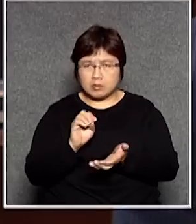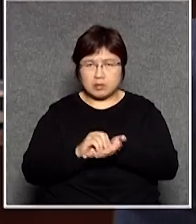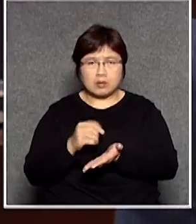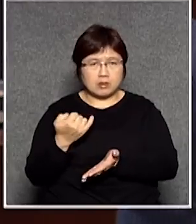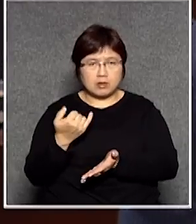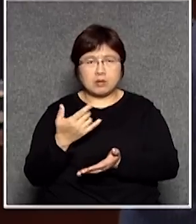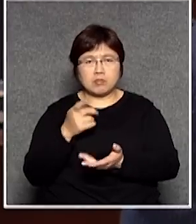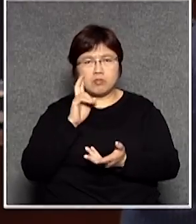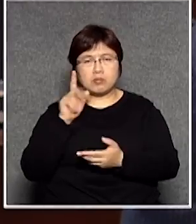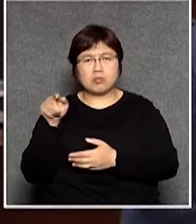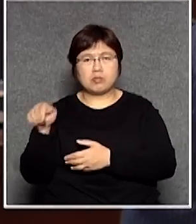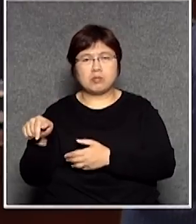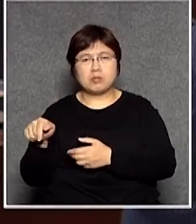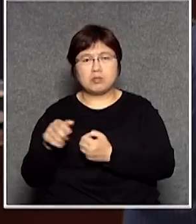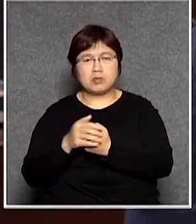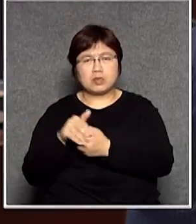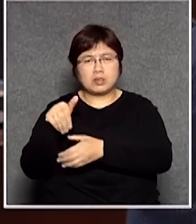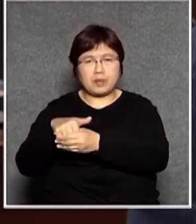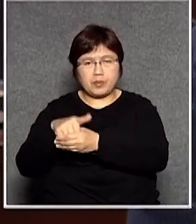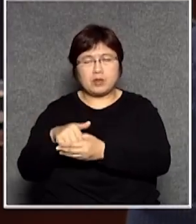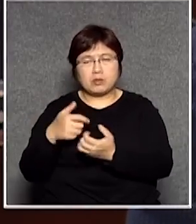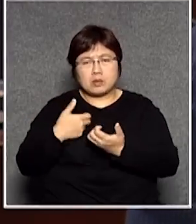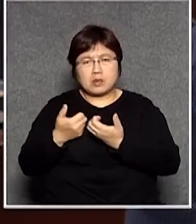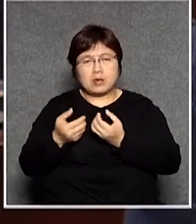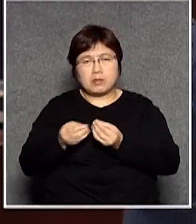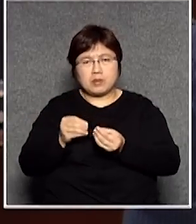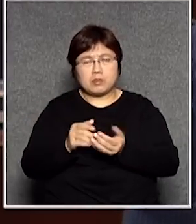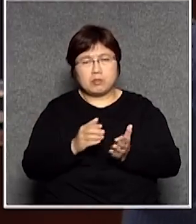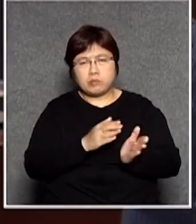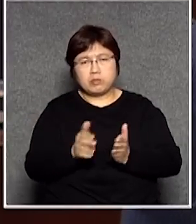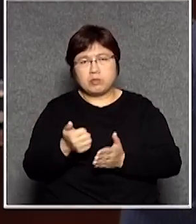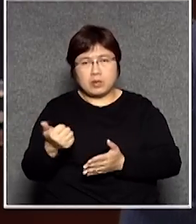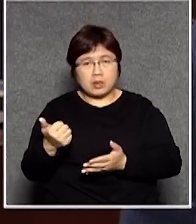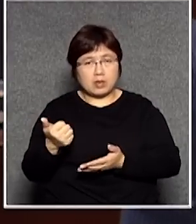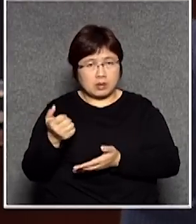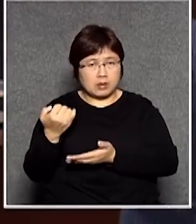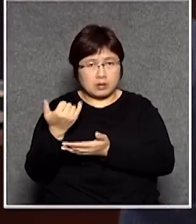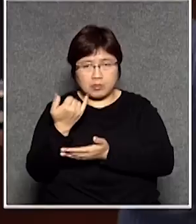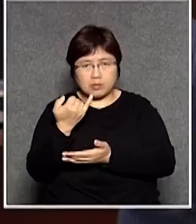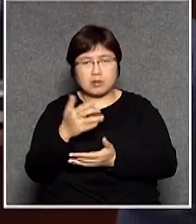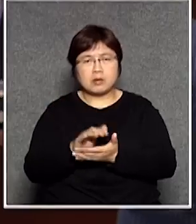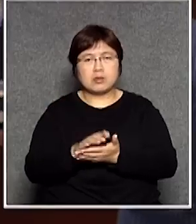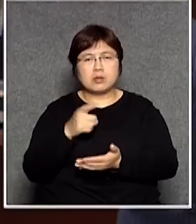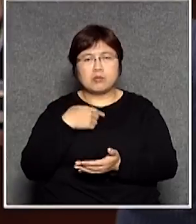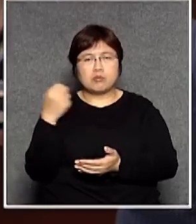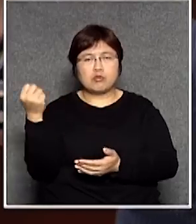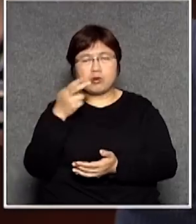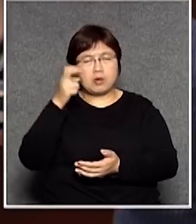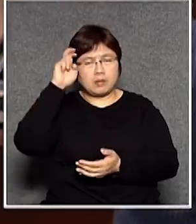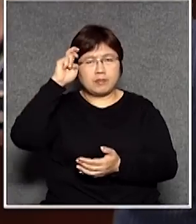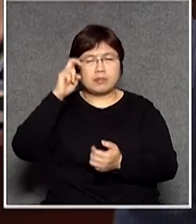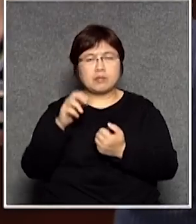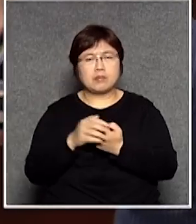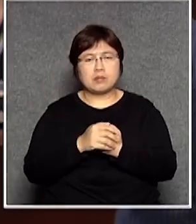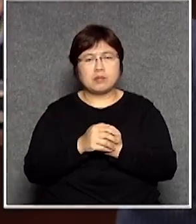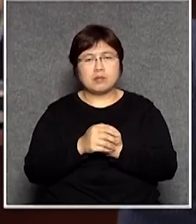到是令到那個投票和點票的過程都是順暢呢這些我們是需要再進一步的研究但是我